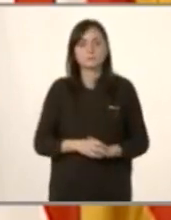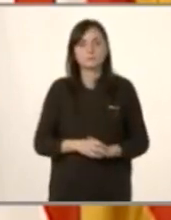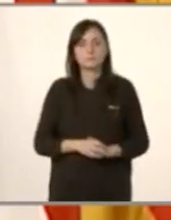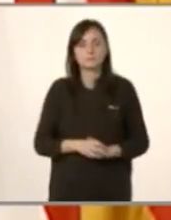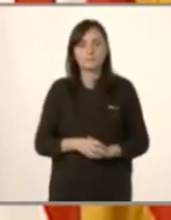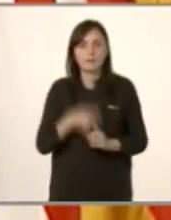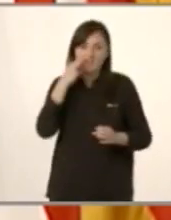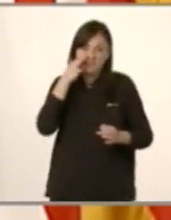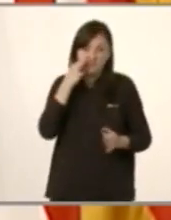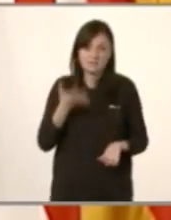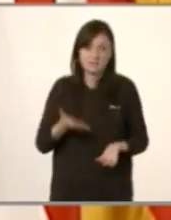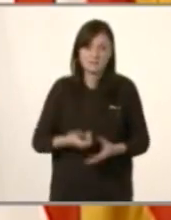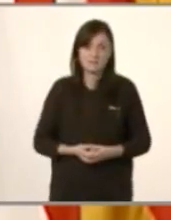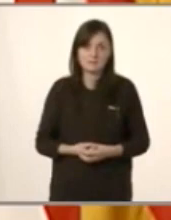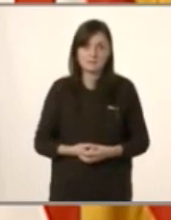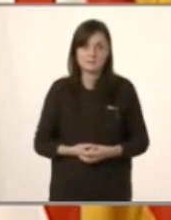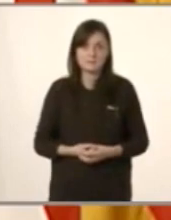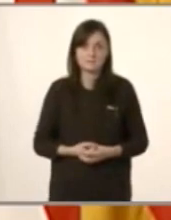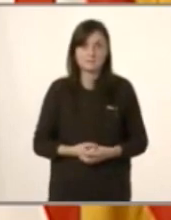En sèrio?